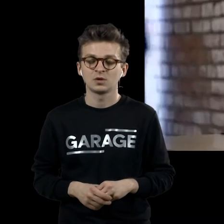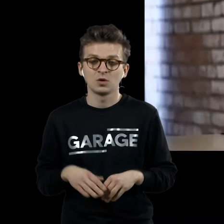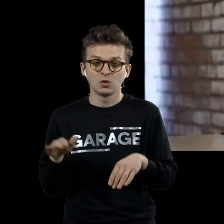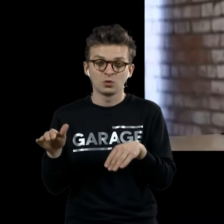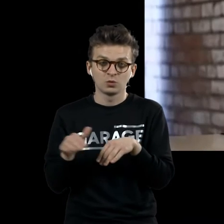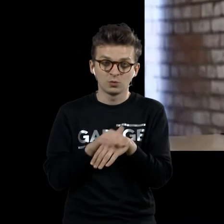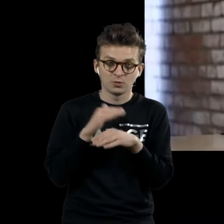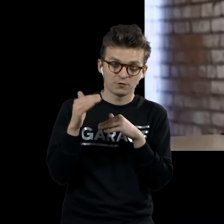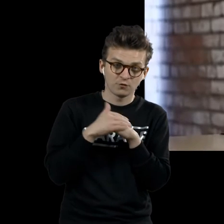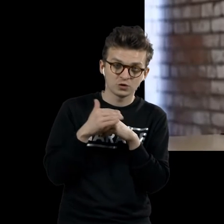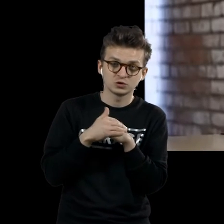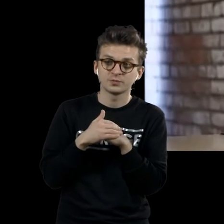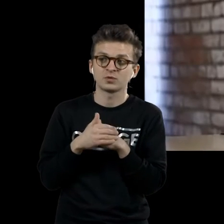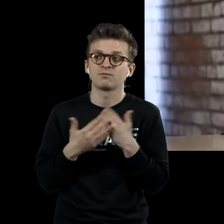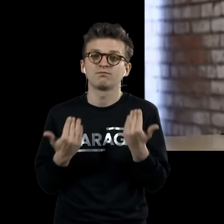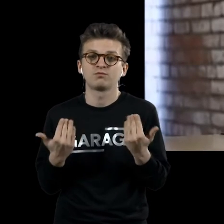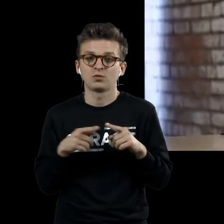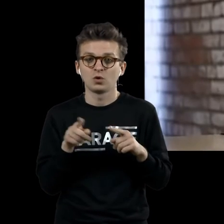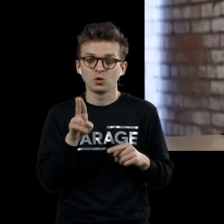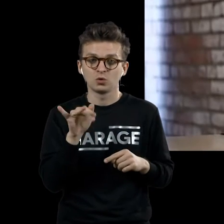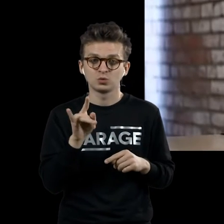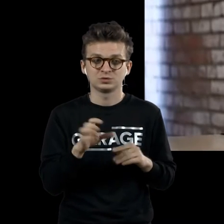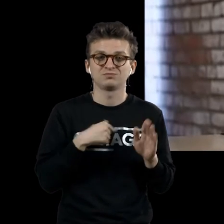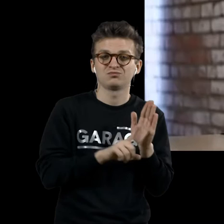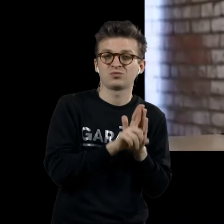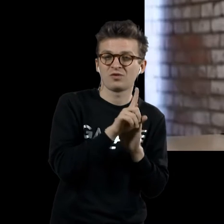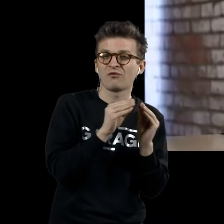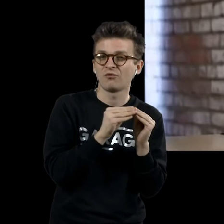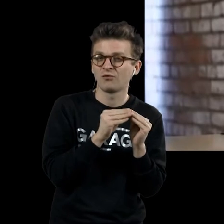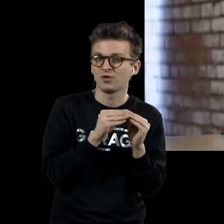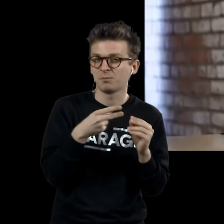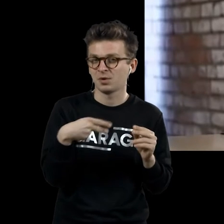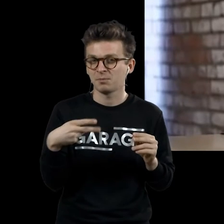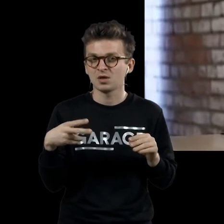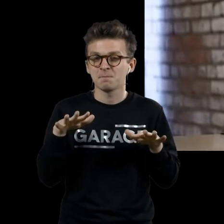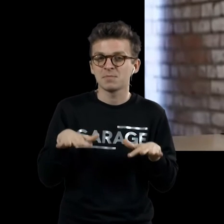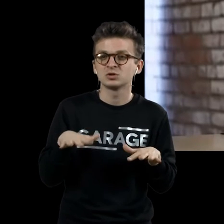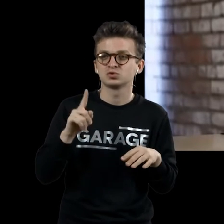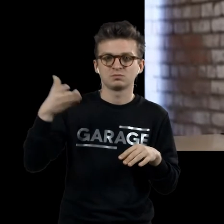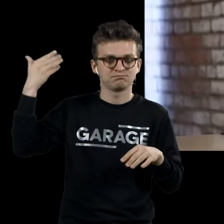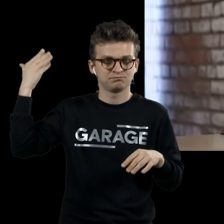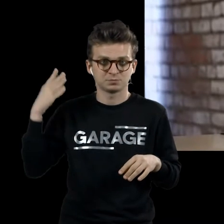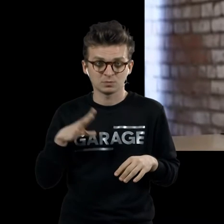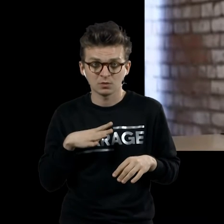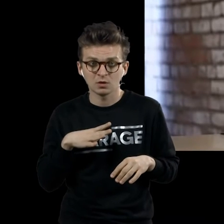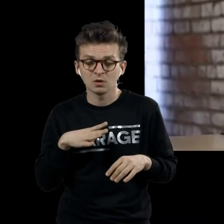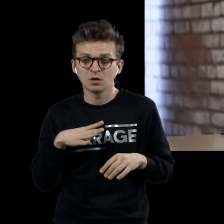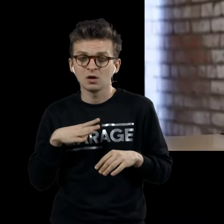Добрый вечер. Наш нынешний курс стартует примерно с того же места, что и предыдущий.